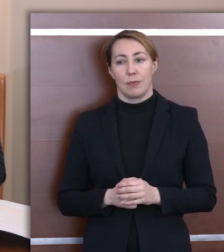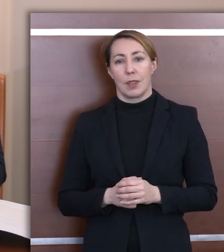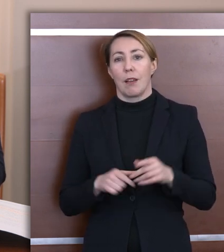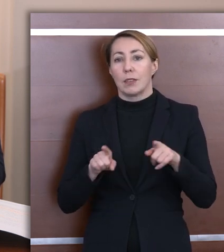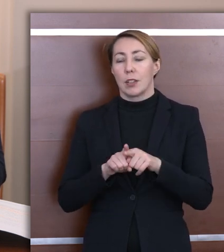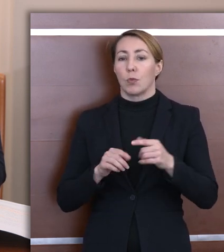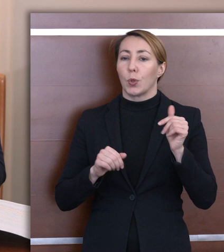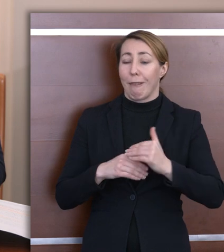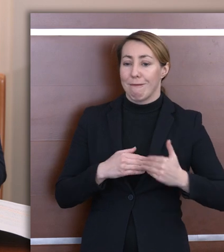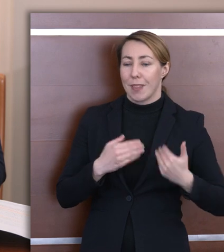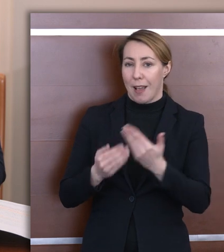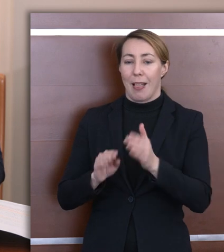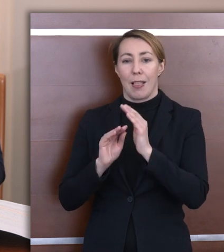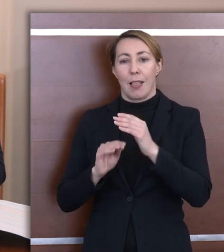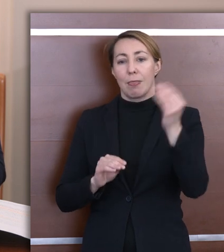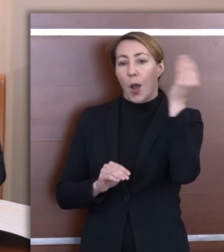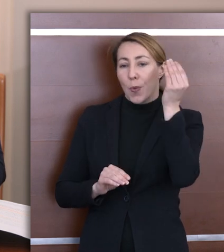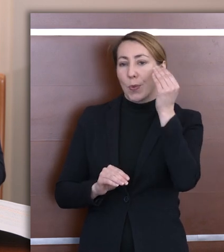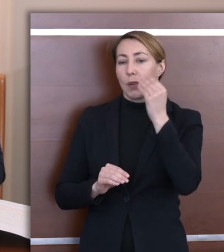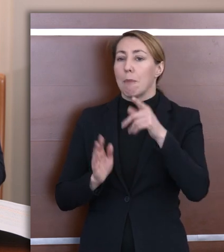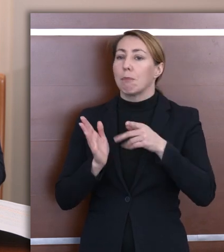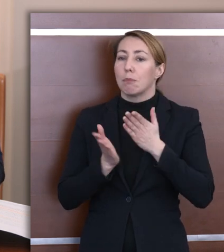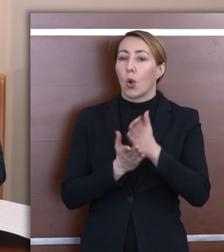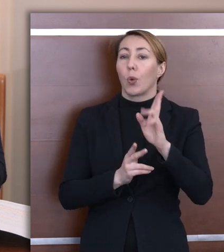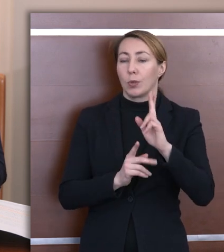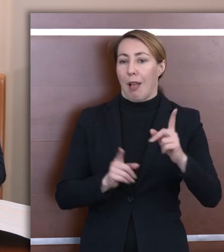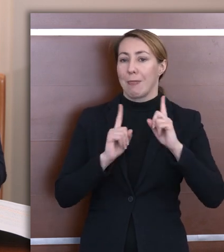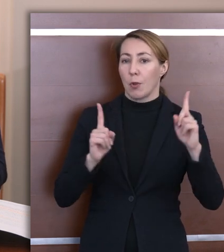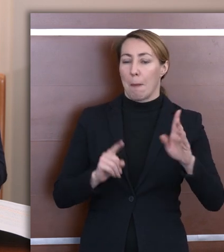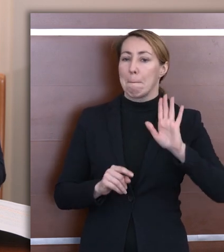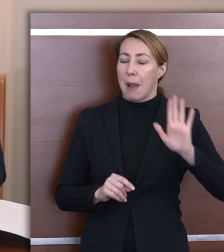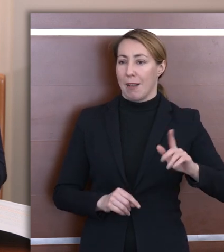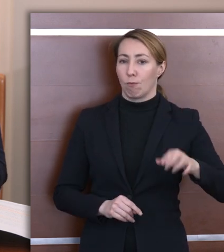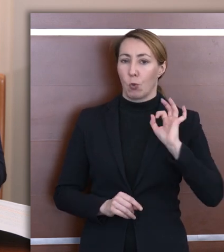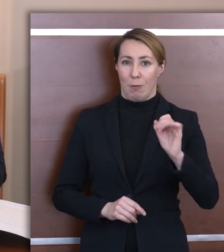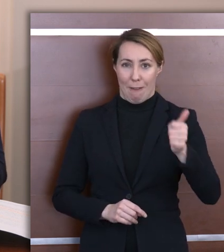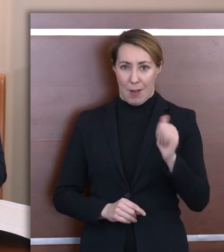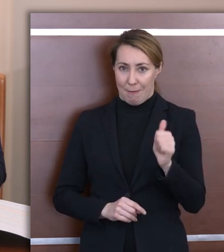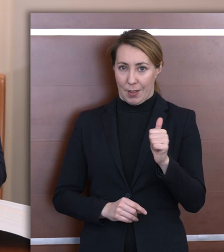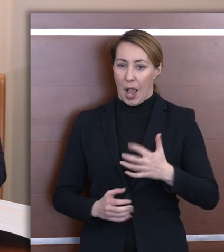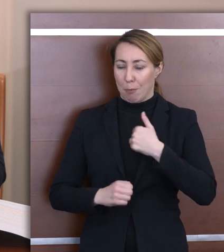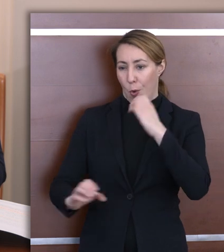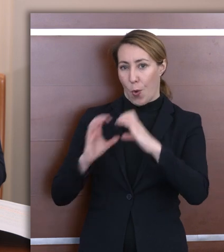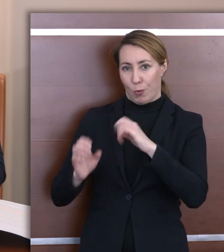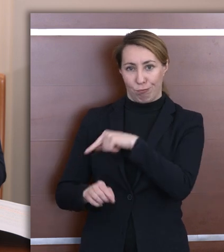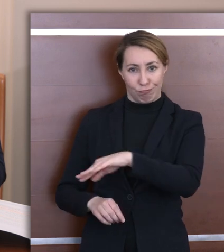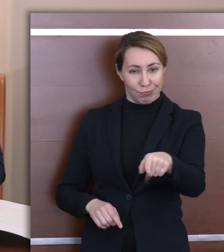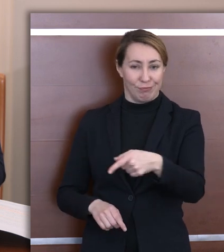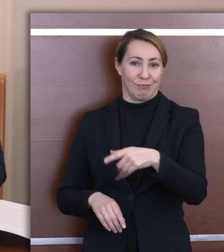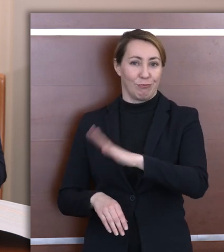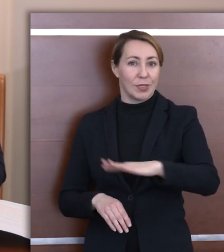oferując im naukę przez nauczycieli, którzy mają wystarczające kwalifikacje do komunikowania się z tymi dziećmi, czyli